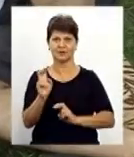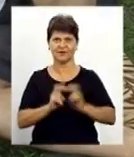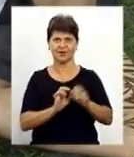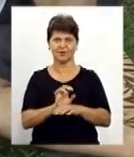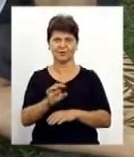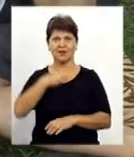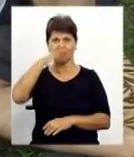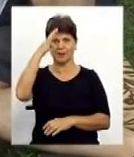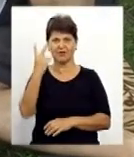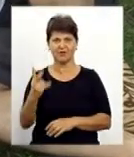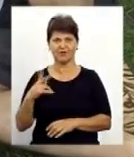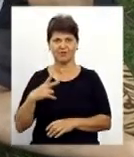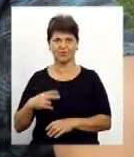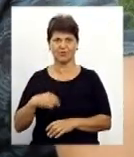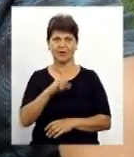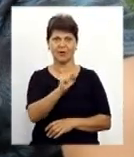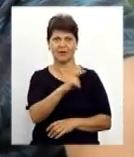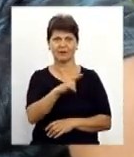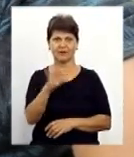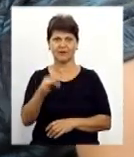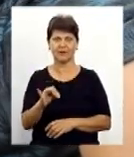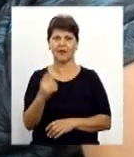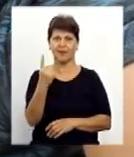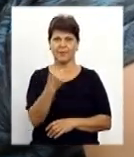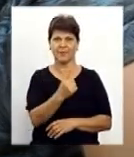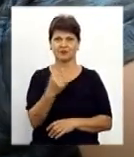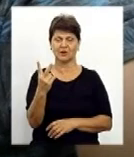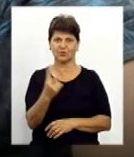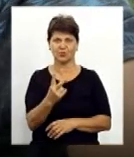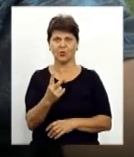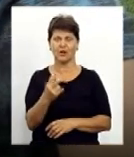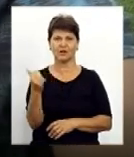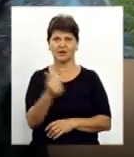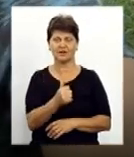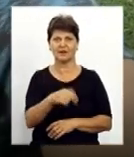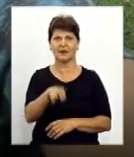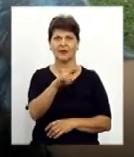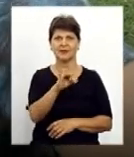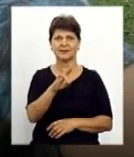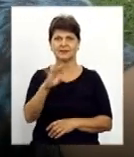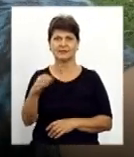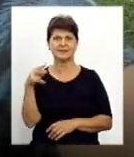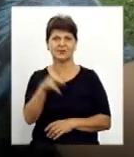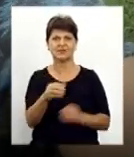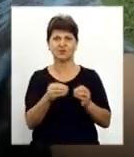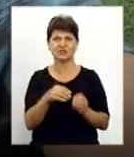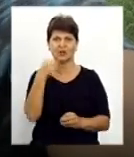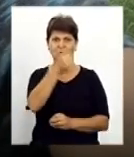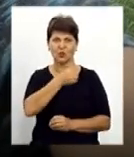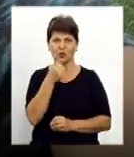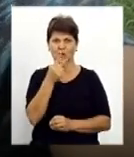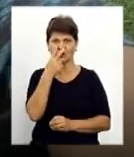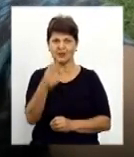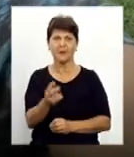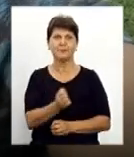Каже батько двох доньок Андрій. З першого-другого неділю Діснеевські мультики дивилися десь 2010 року. На